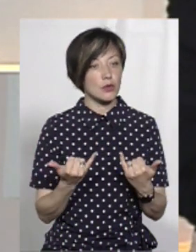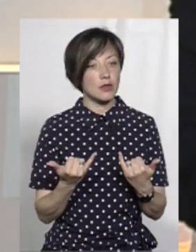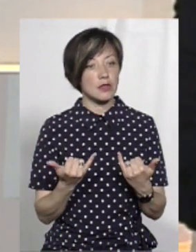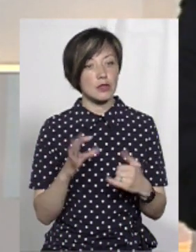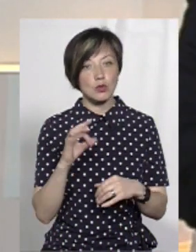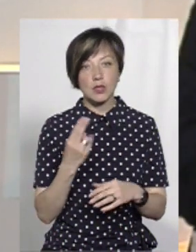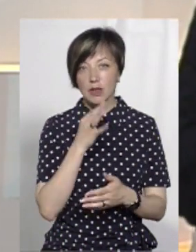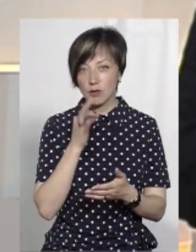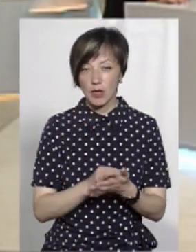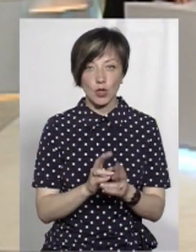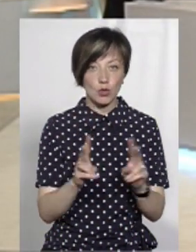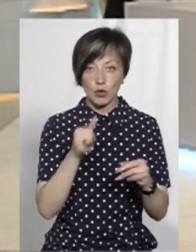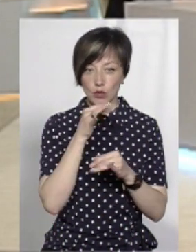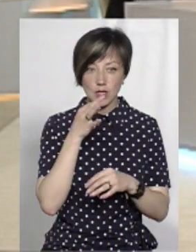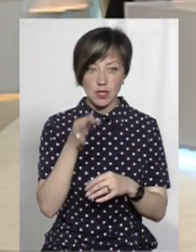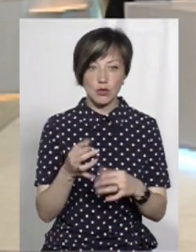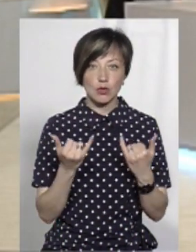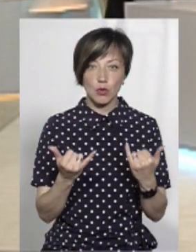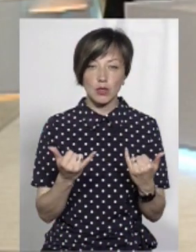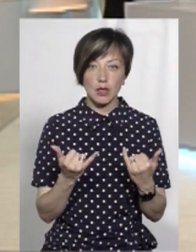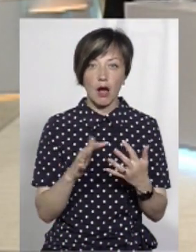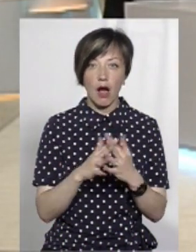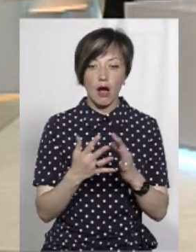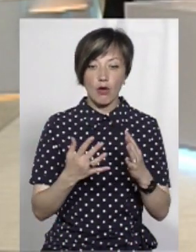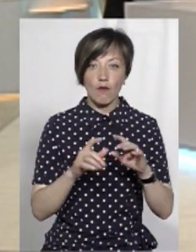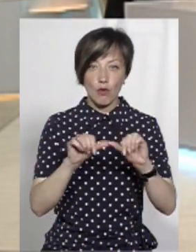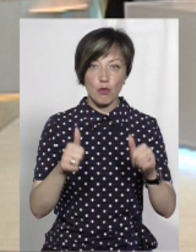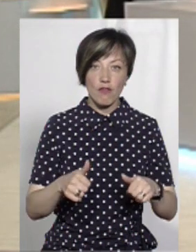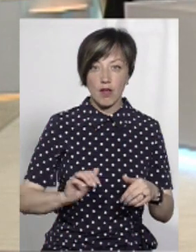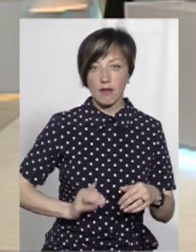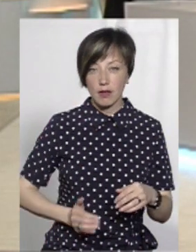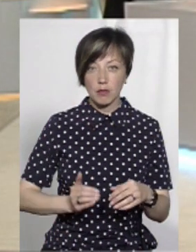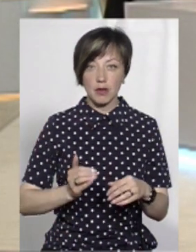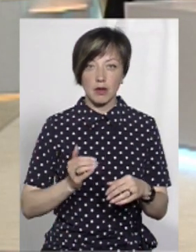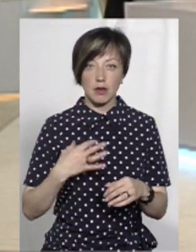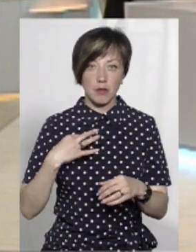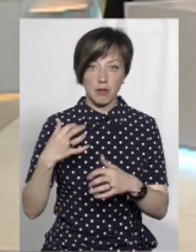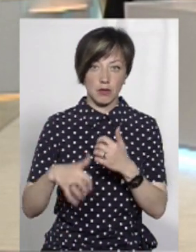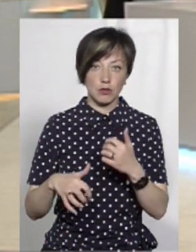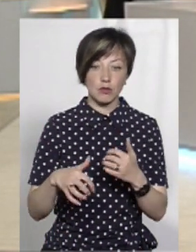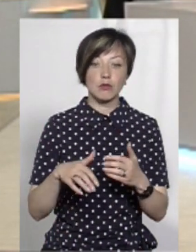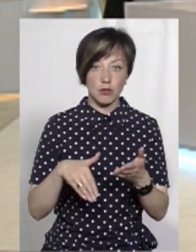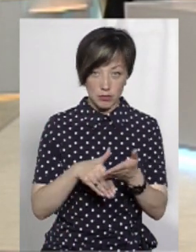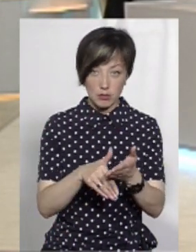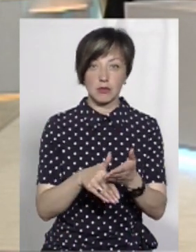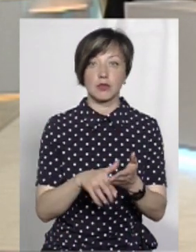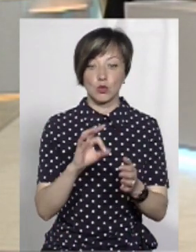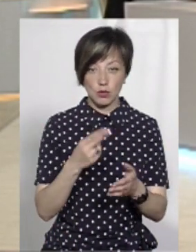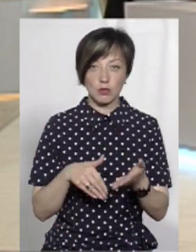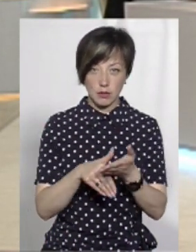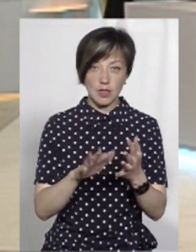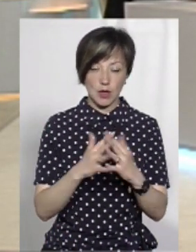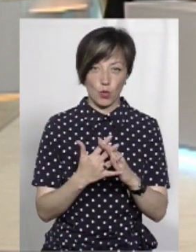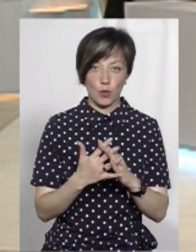сьогодні соціально відповідальні, ніхто не може сказати, що сьогодні агроформування чи сьогодні не соціальне відповідальні. Вони